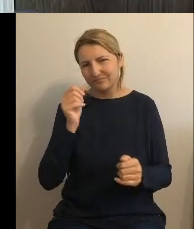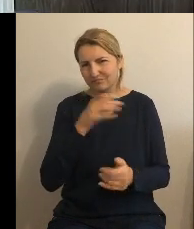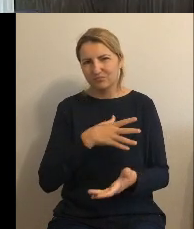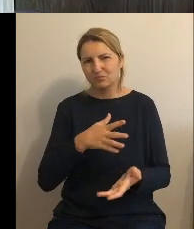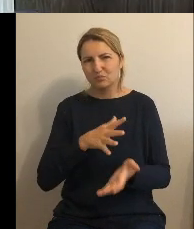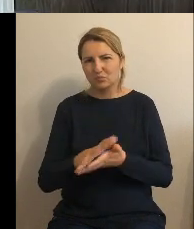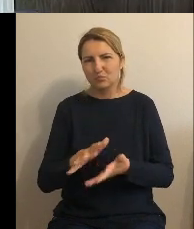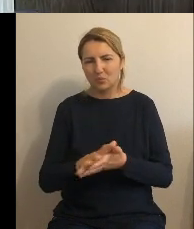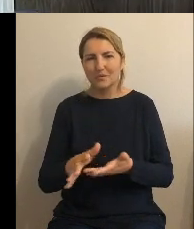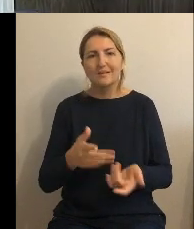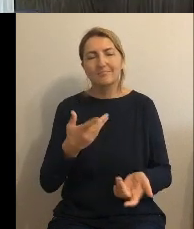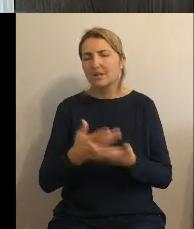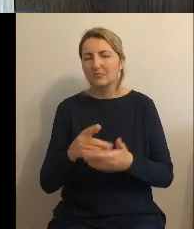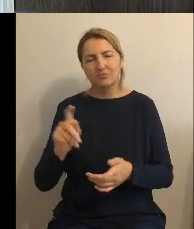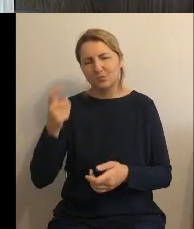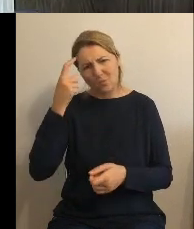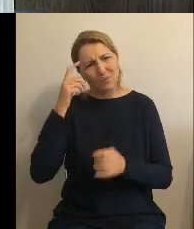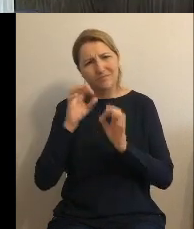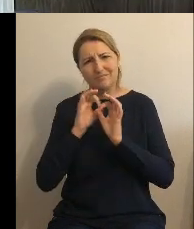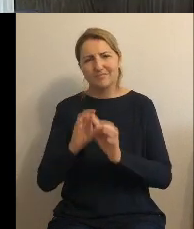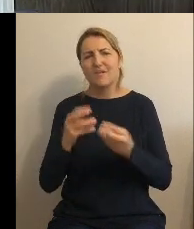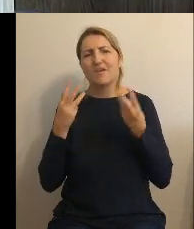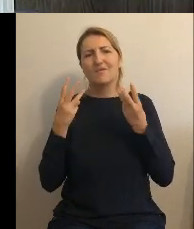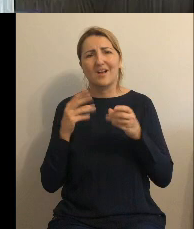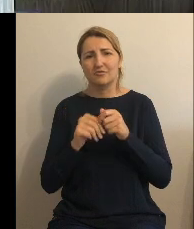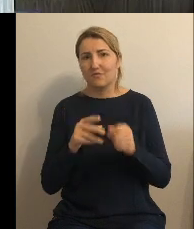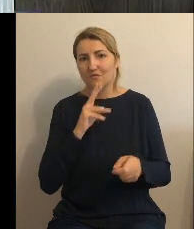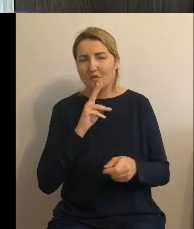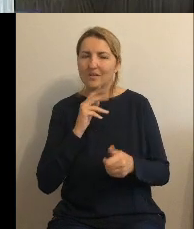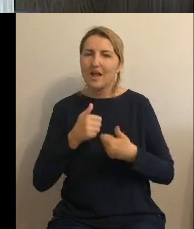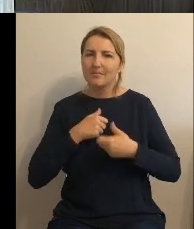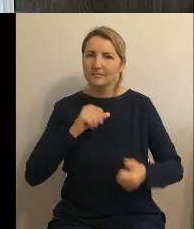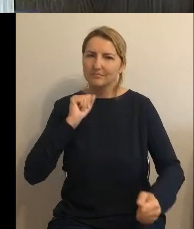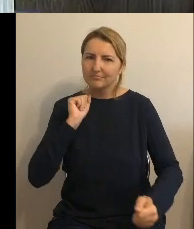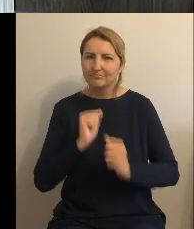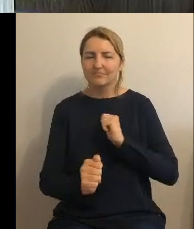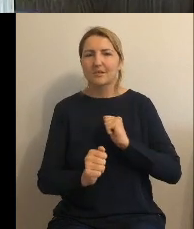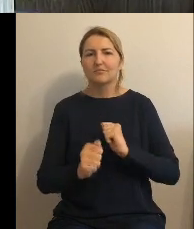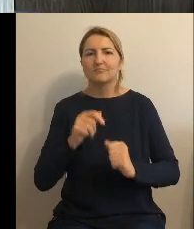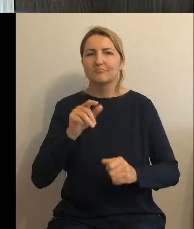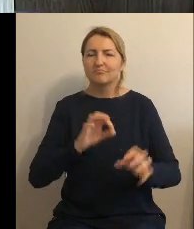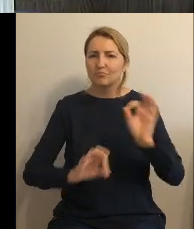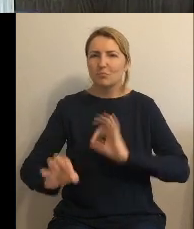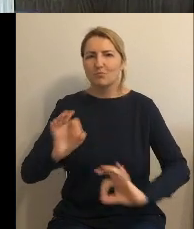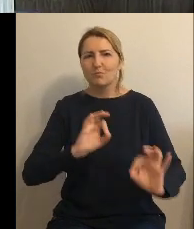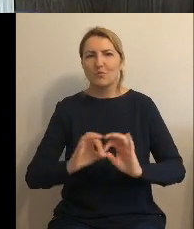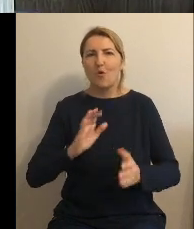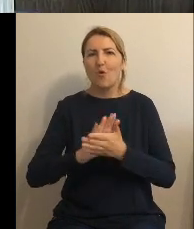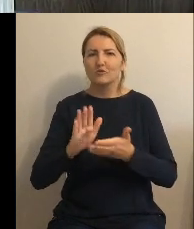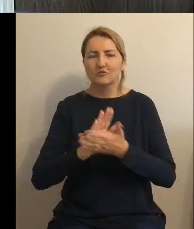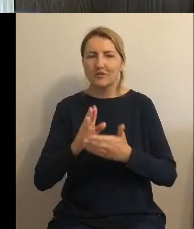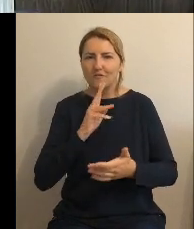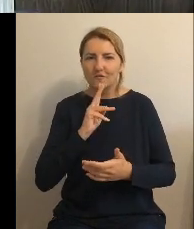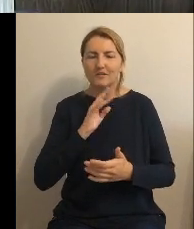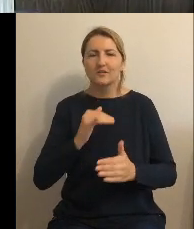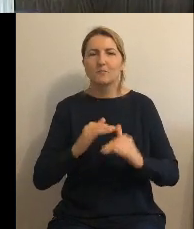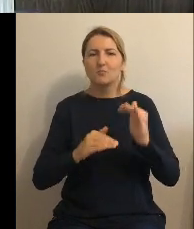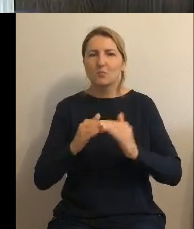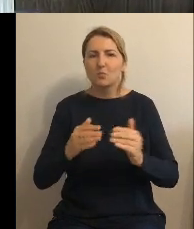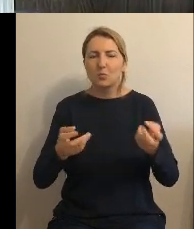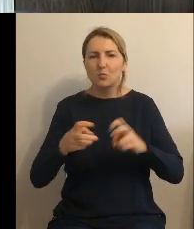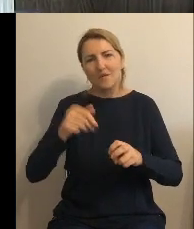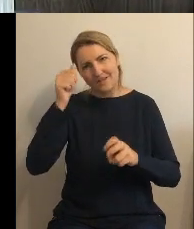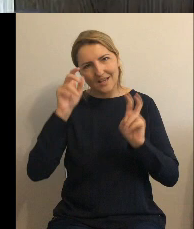Stawiamy na modernizację stacji uzdatniania, na budowę spinek i w dalszych etapach